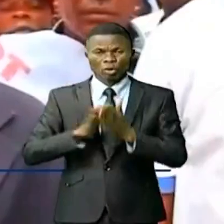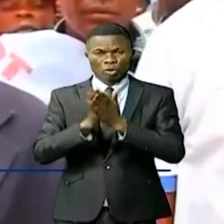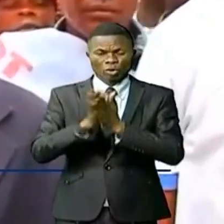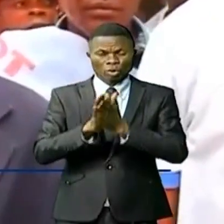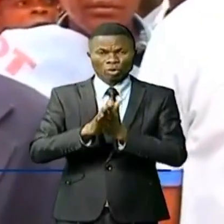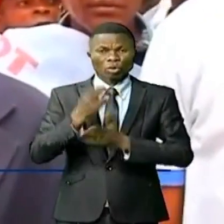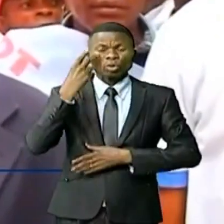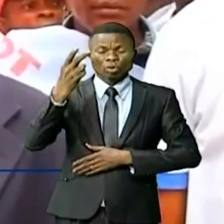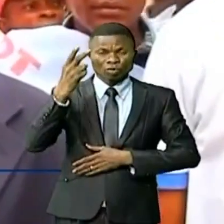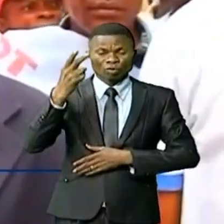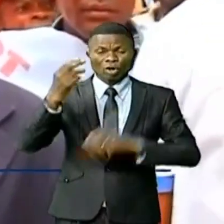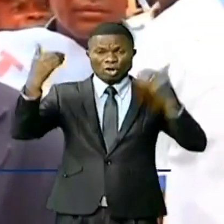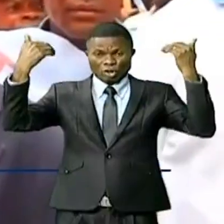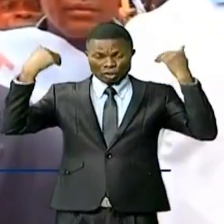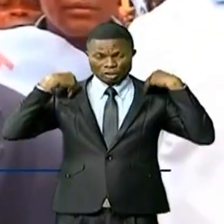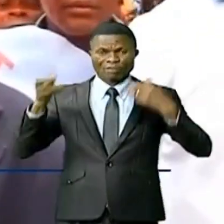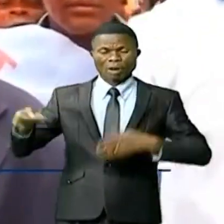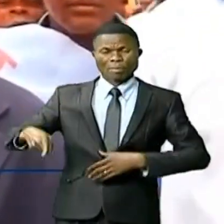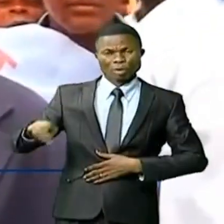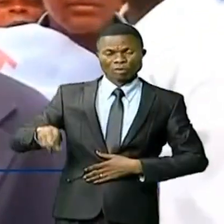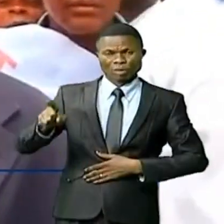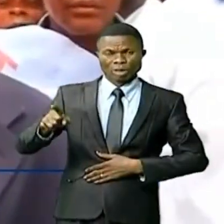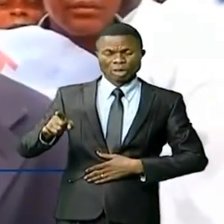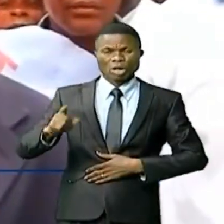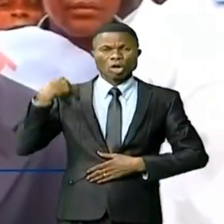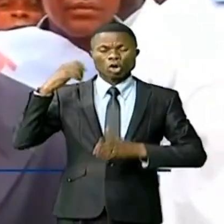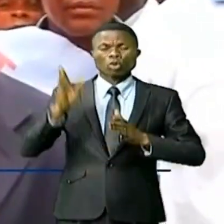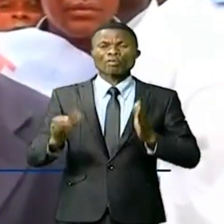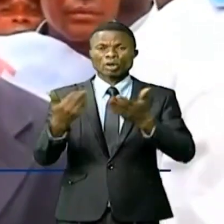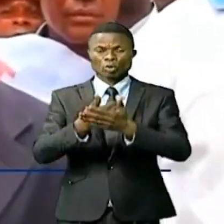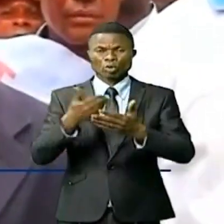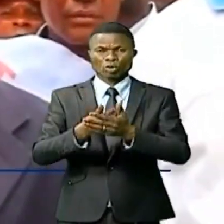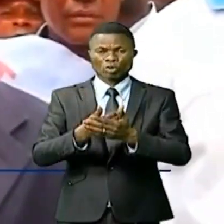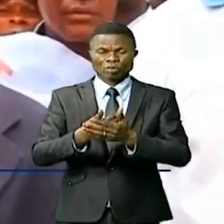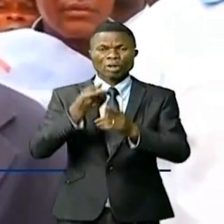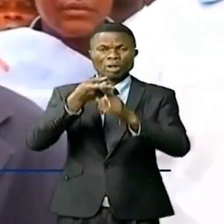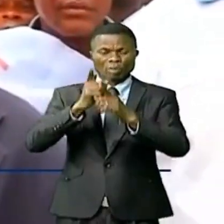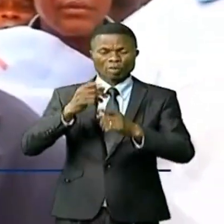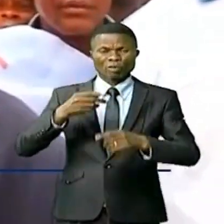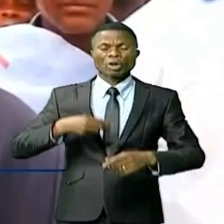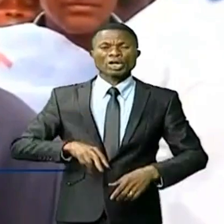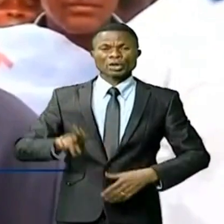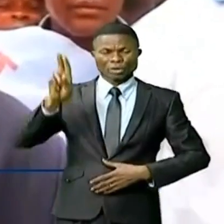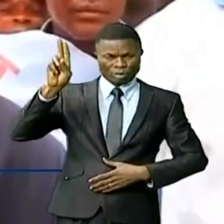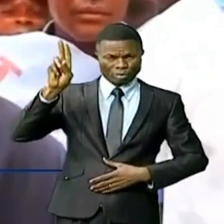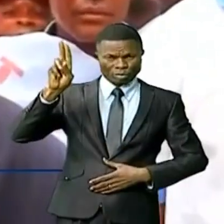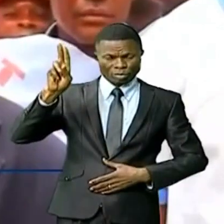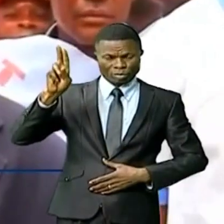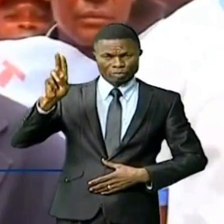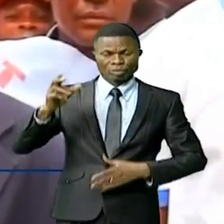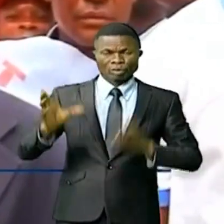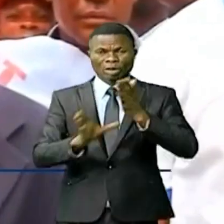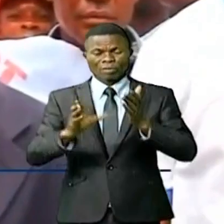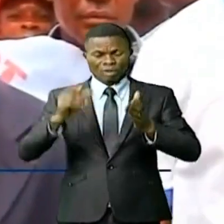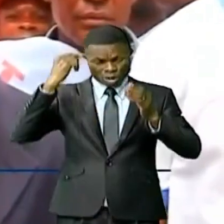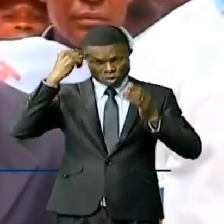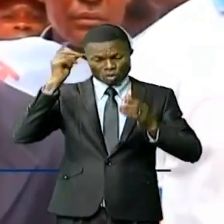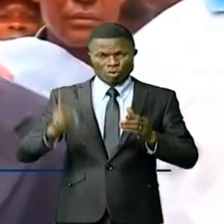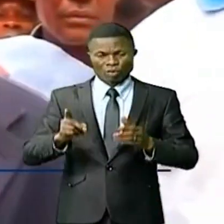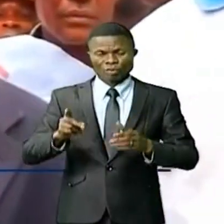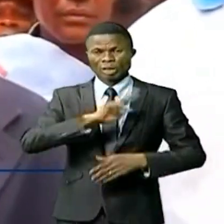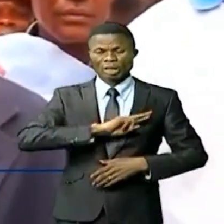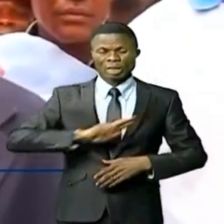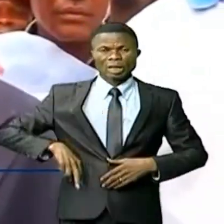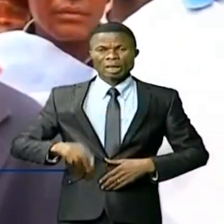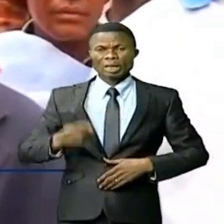voir à la tête de notre province un nouveau gouverneur issu de l'UDPS et un nouveau vice-gouverneur du RDT.